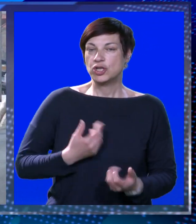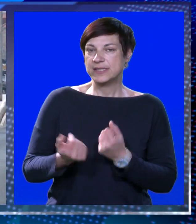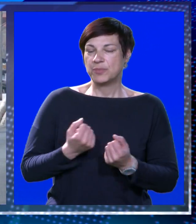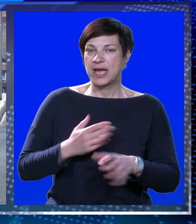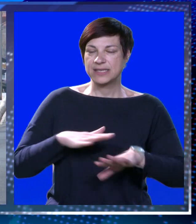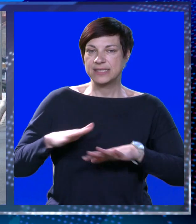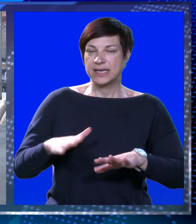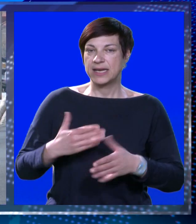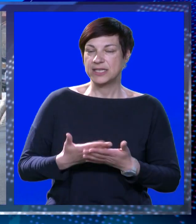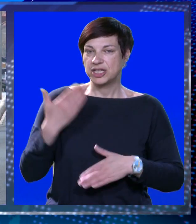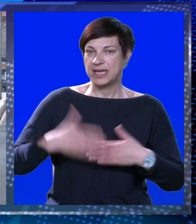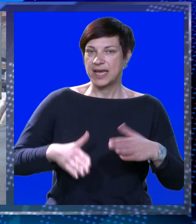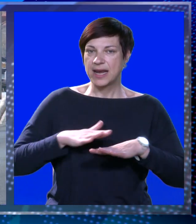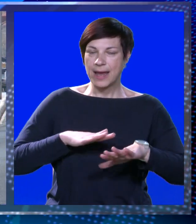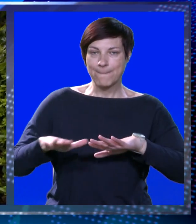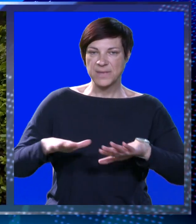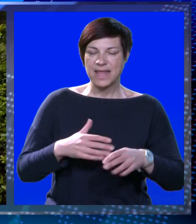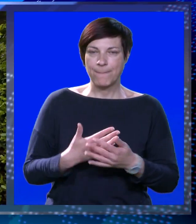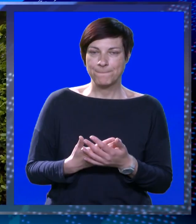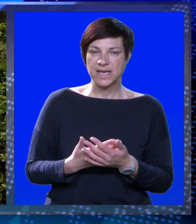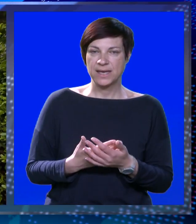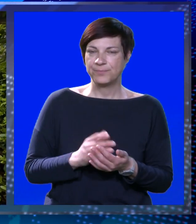Donosimo reakcije građana na kraj epidemije.